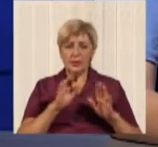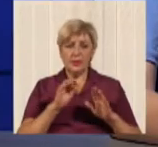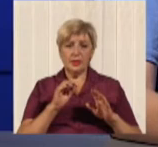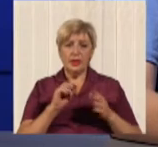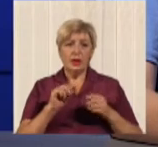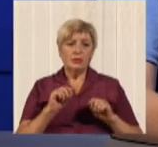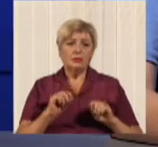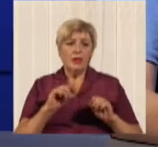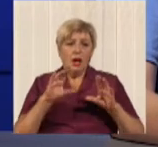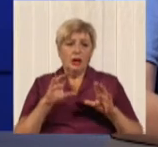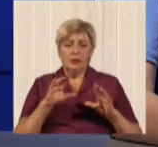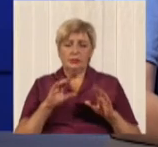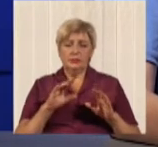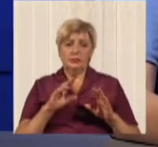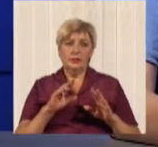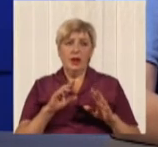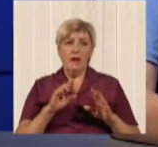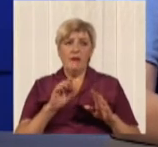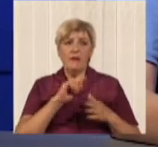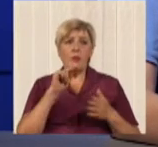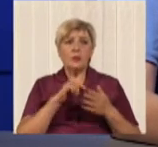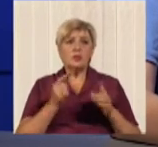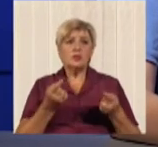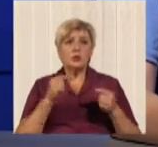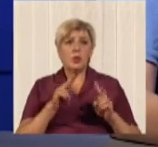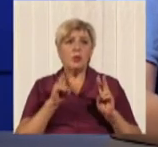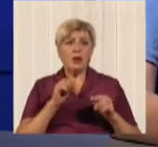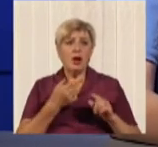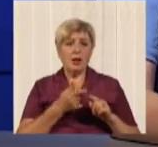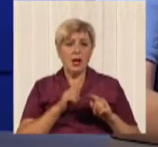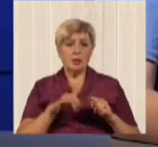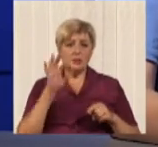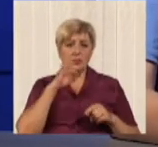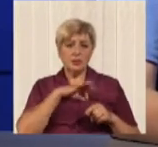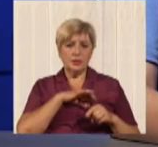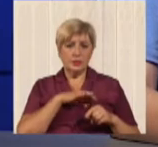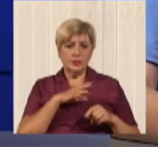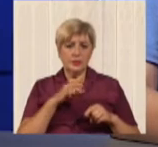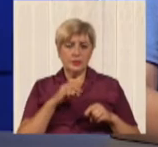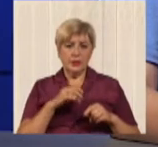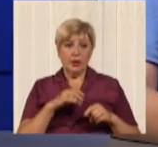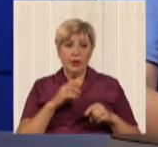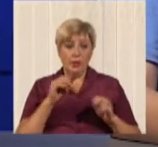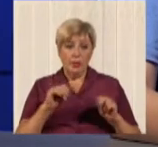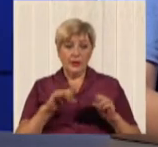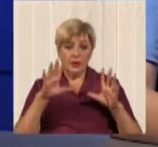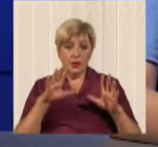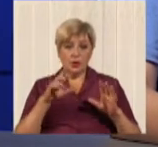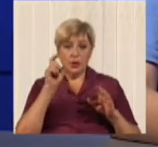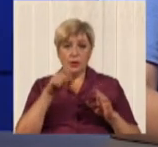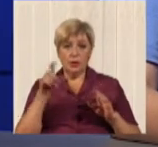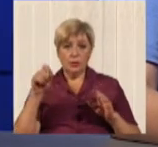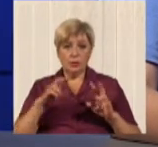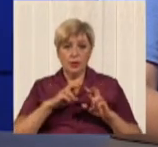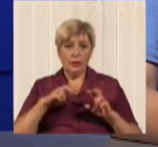всього лиш механізм. Вопрос в том, як їм воспользовуватися. То, що я кажу, що після подорожання уж пошел отток пассажиропотока. То есть, люди часто не